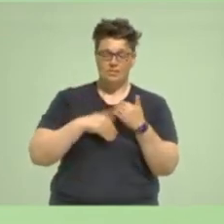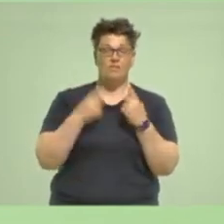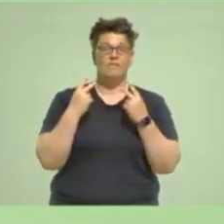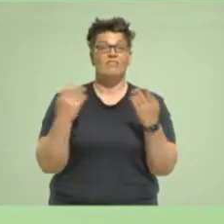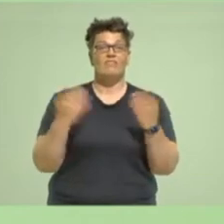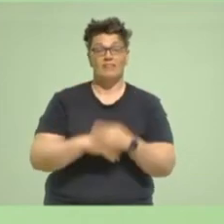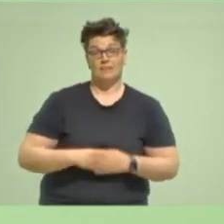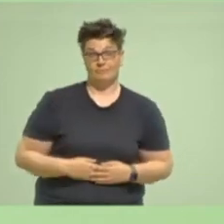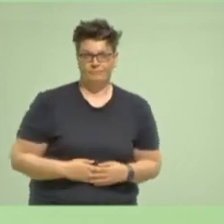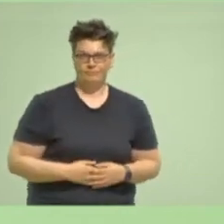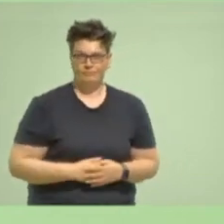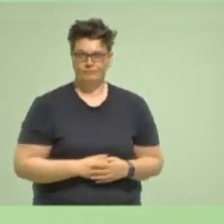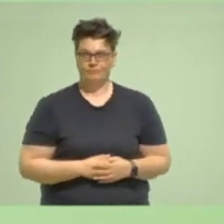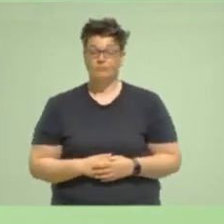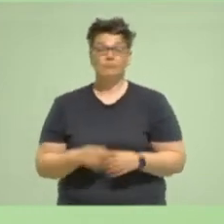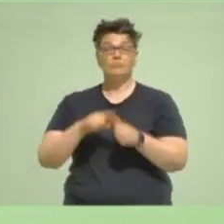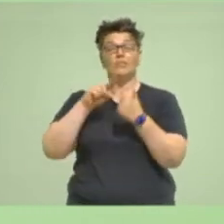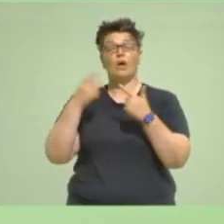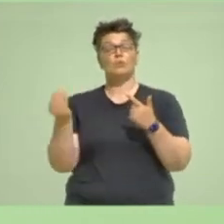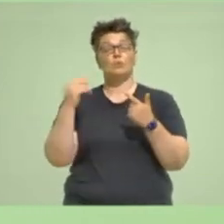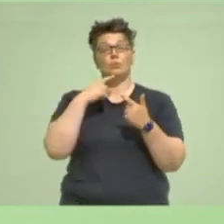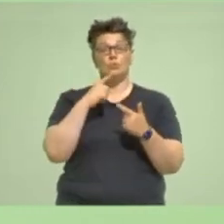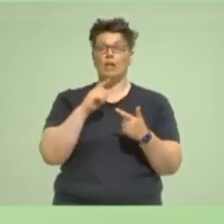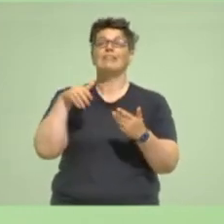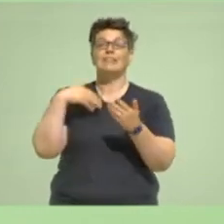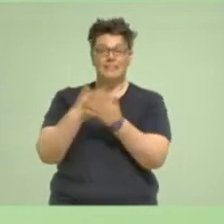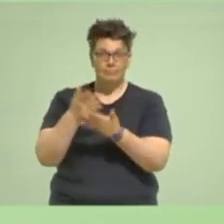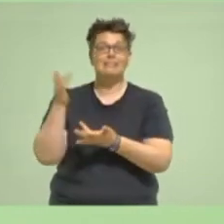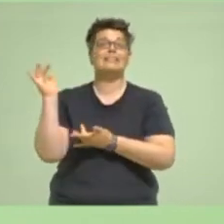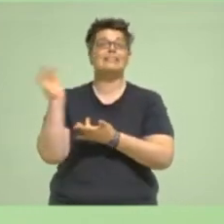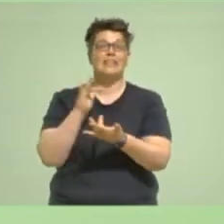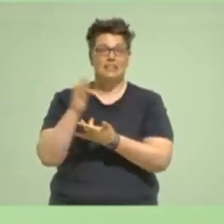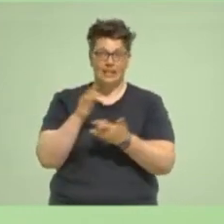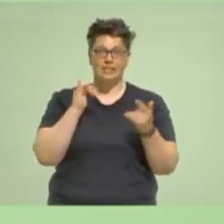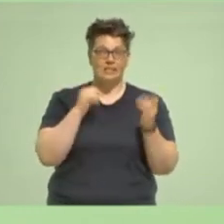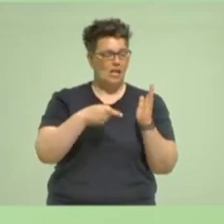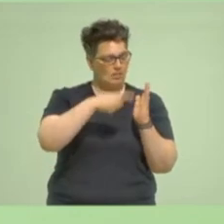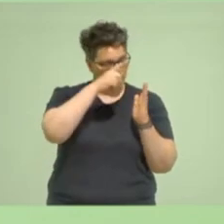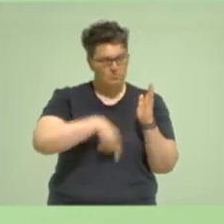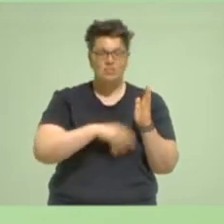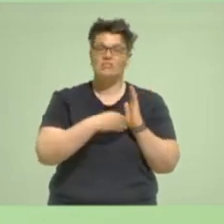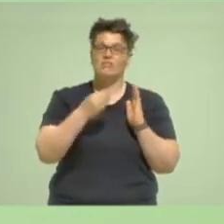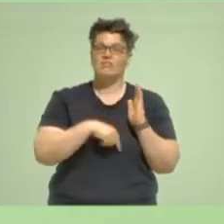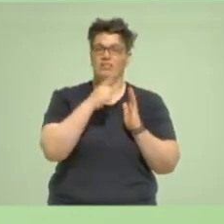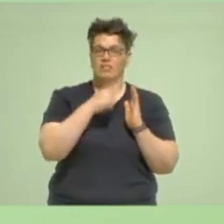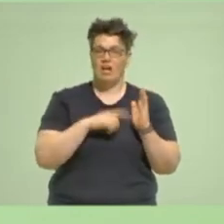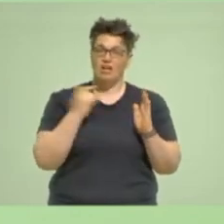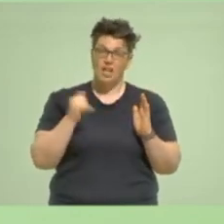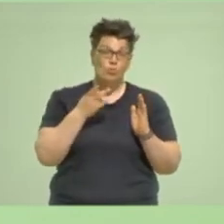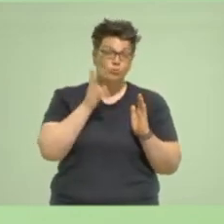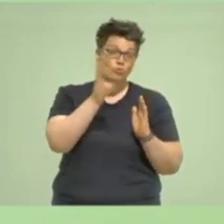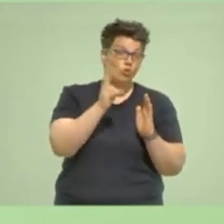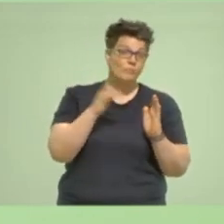dazu sagen, dass es ja Kritik gibt und die ist berechtigt an diesem Koalitionsvertrag, vor allem in dem